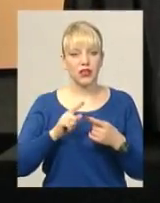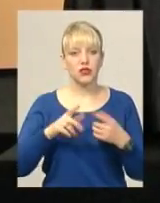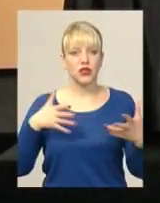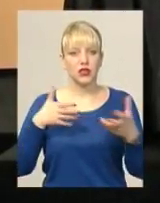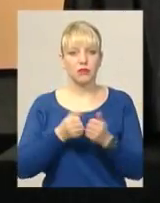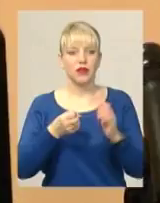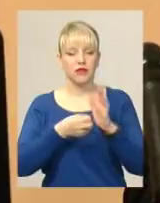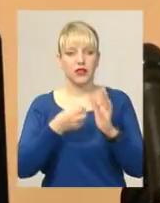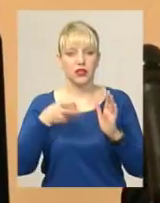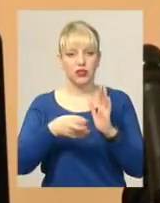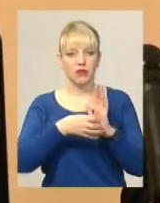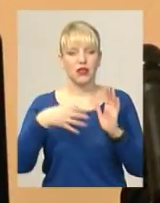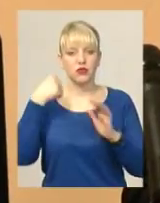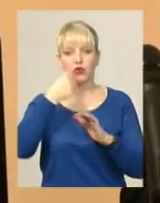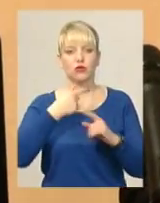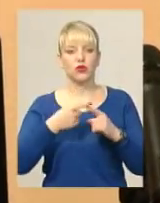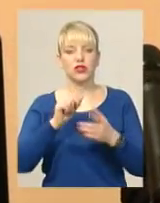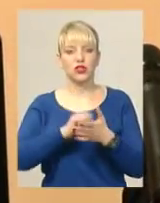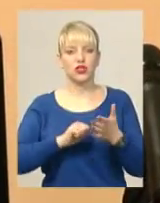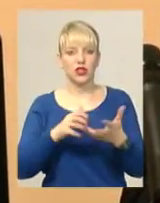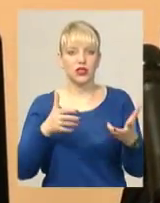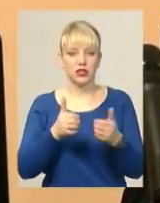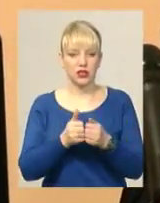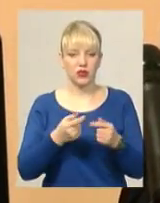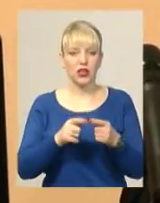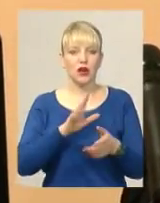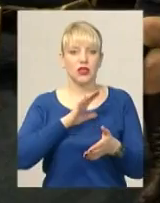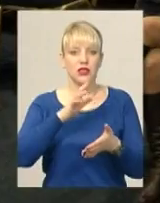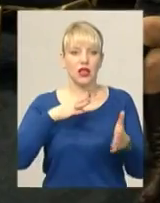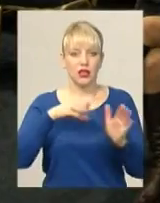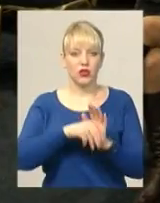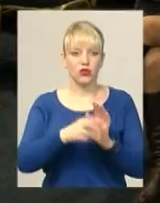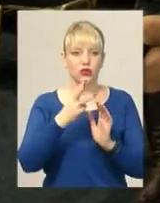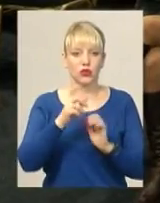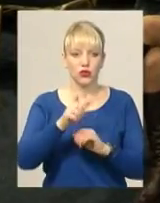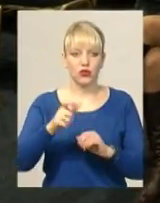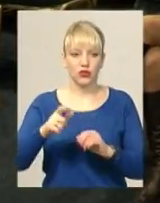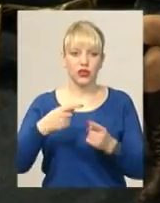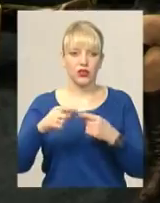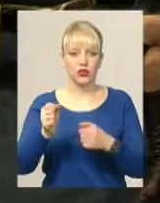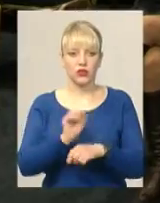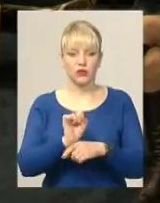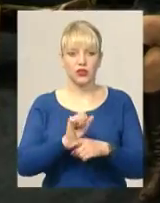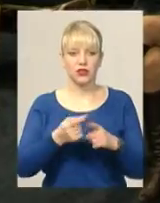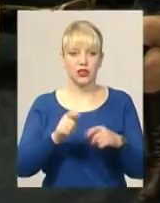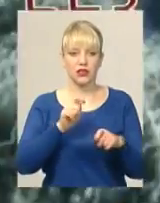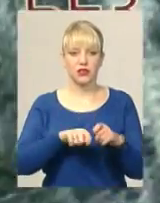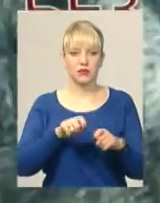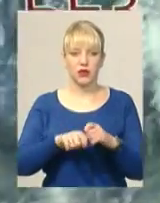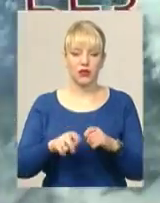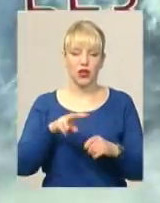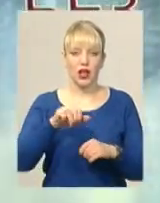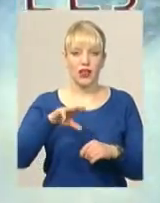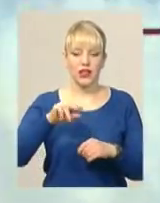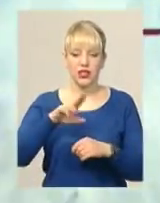року. Тоді через зіткнення з позашляховиком загинули троє пасажирів іншої автівки. Це інспектор Летичівського